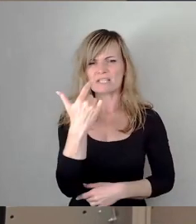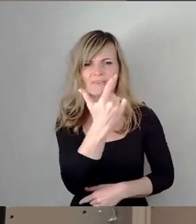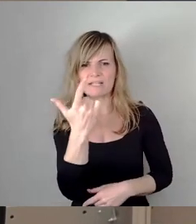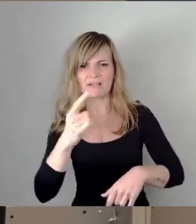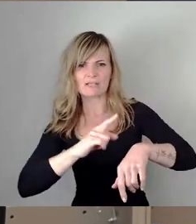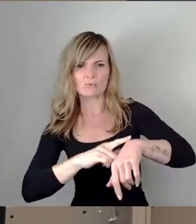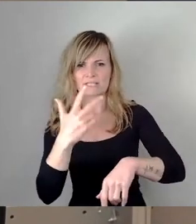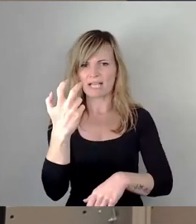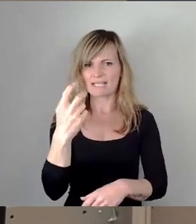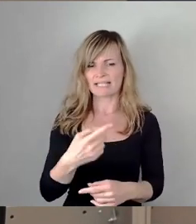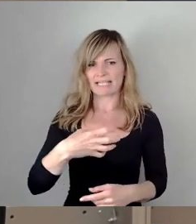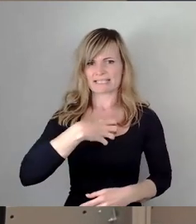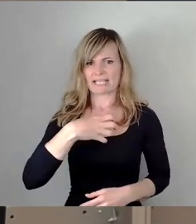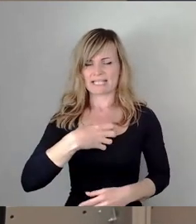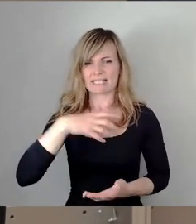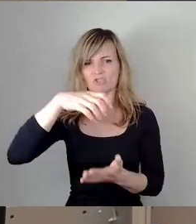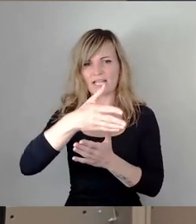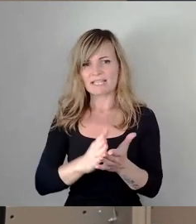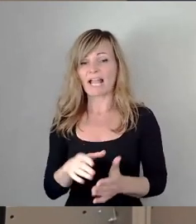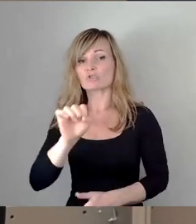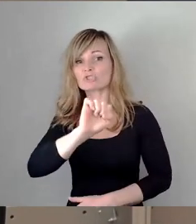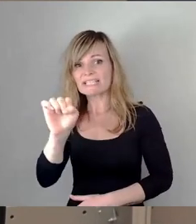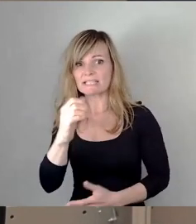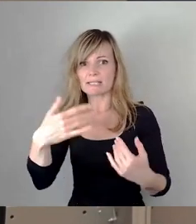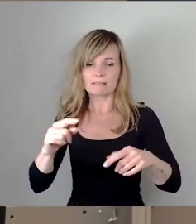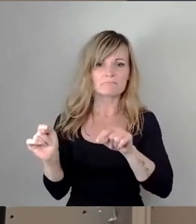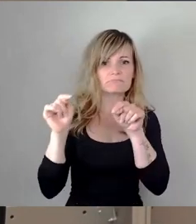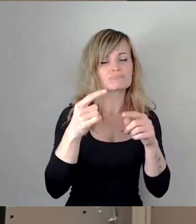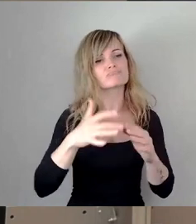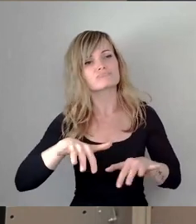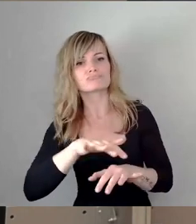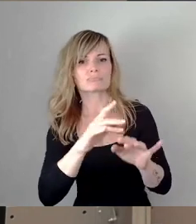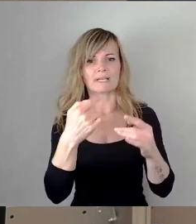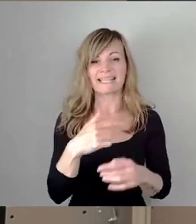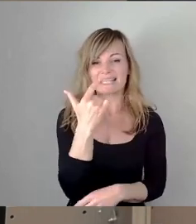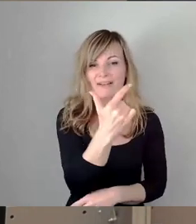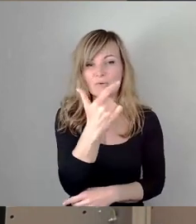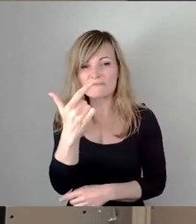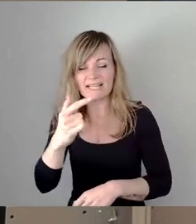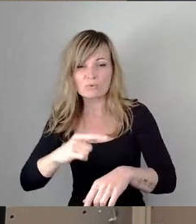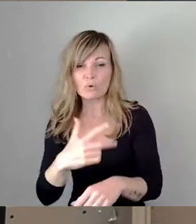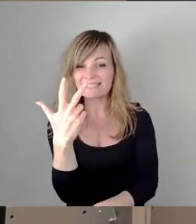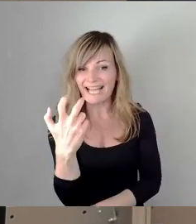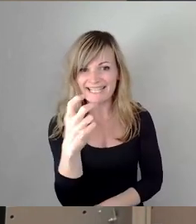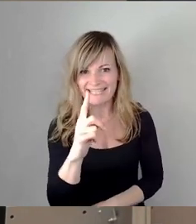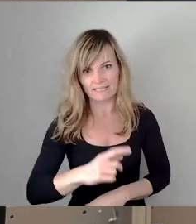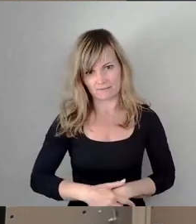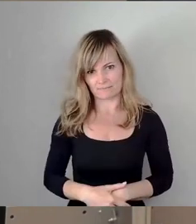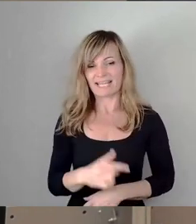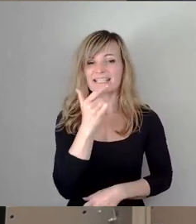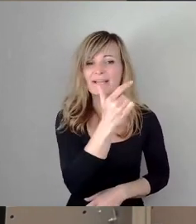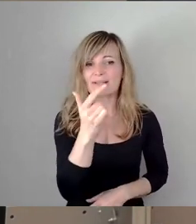im Dresdner Stadtteil Strießen unterwegs gewesen. Gegen 22.30 Uhr. 22